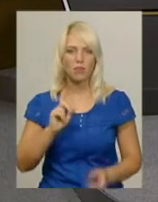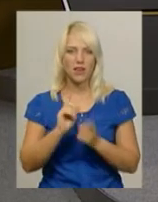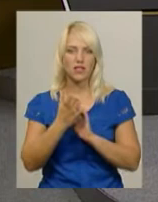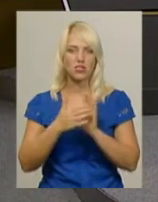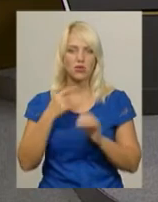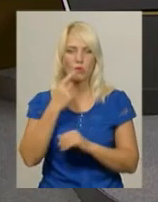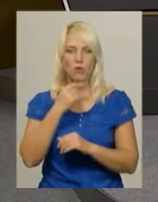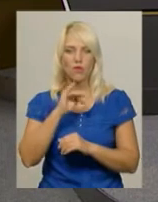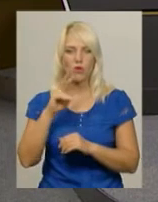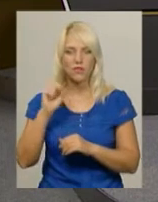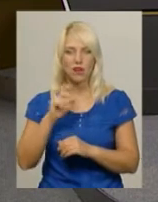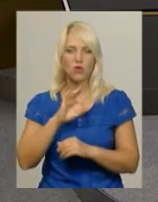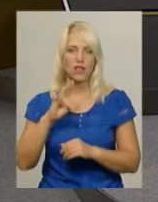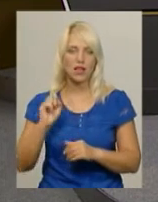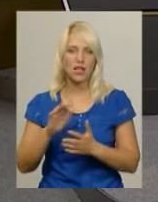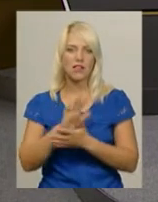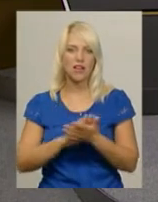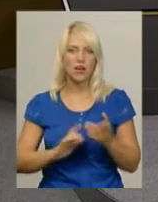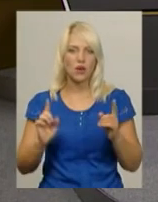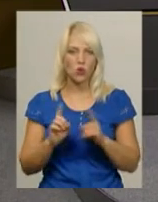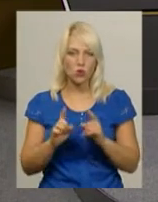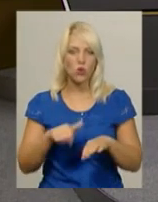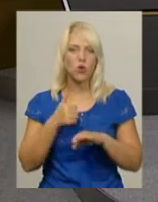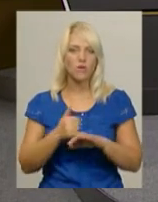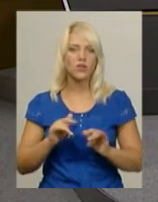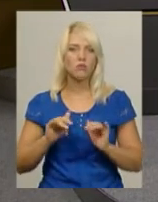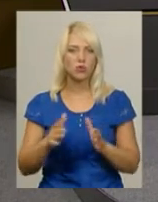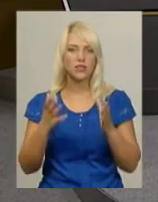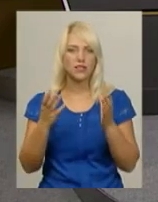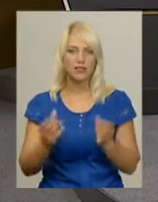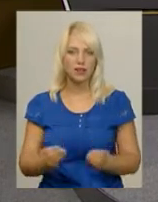жестової мови Оксана Фіновська. Далі – коротко про головні події дня.